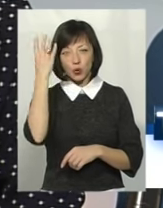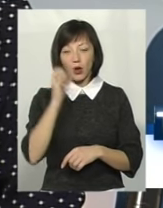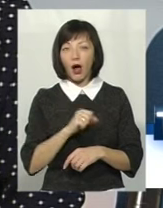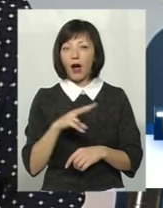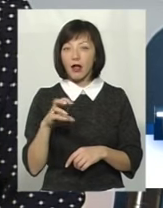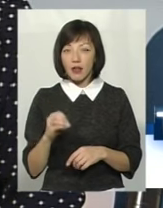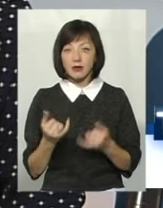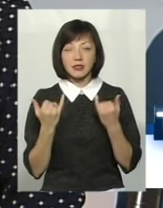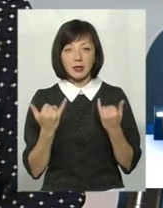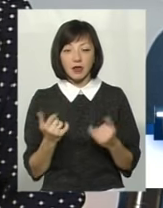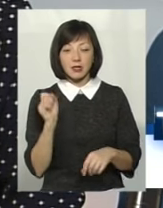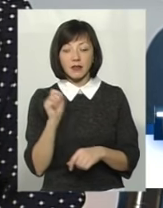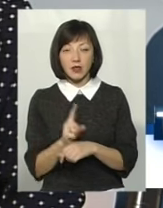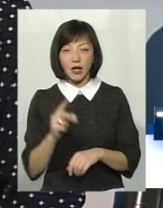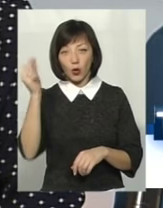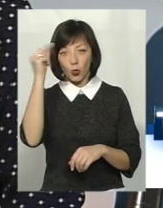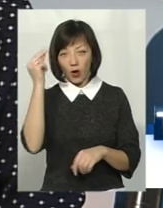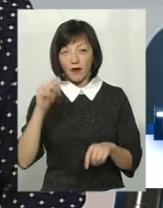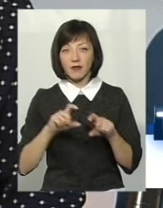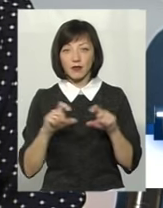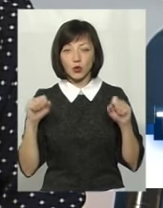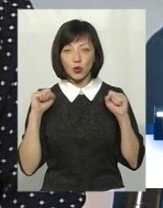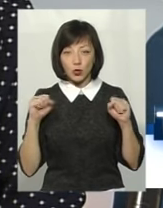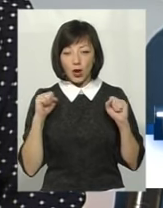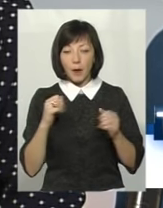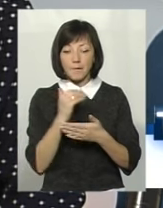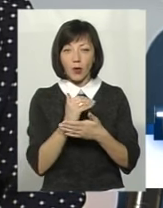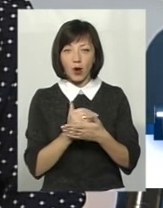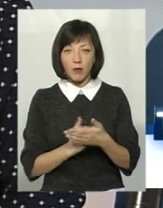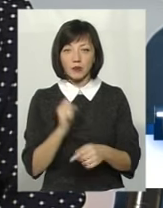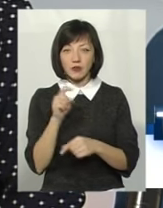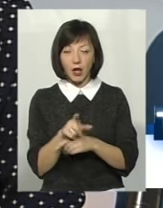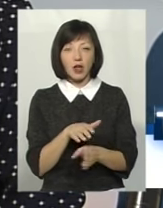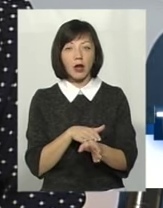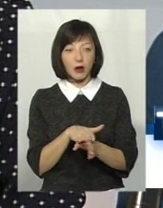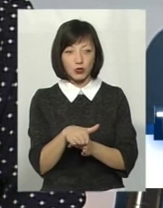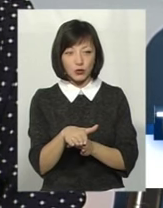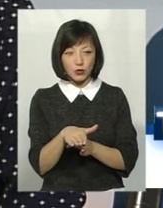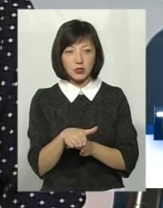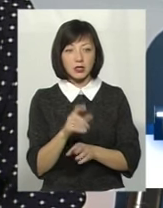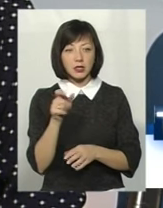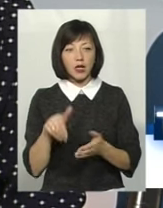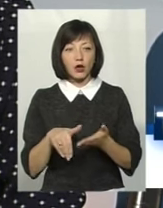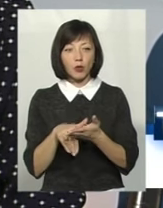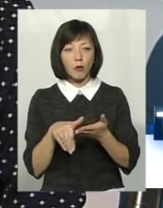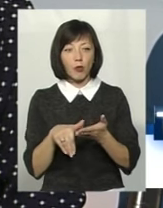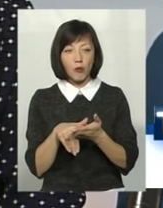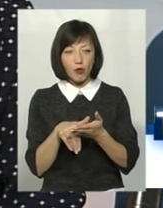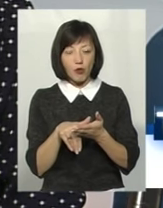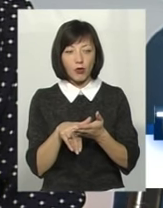Але зараз завдання на уроках фізкультури, програмові завдання реалізуються за допомогою